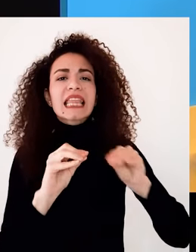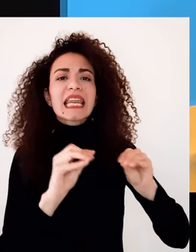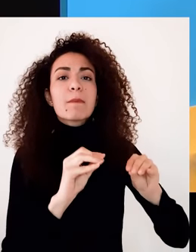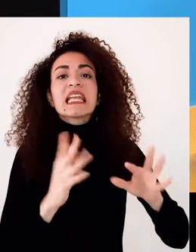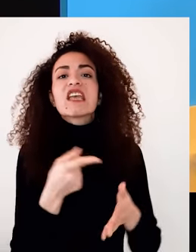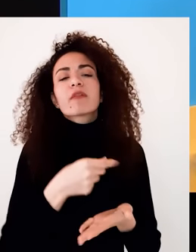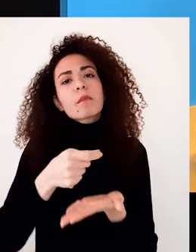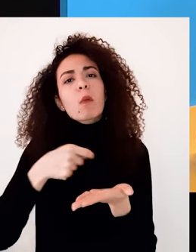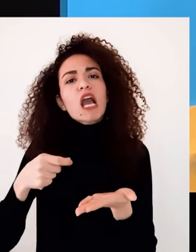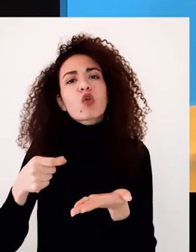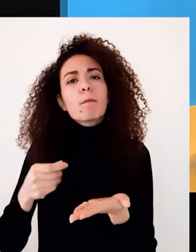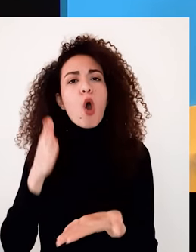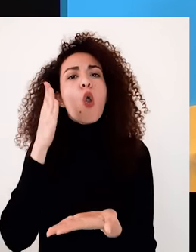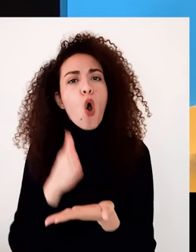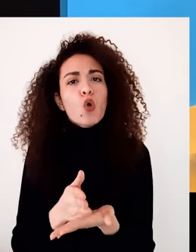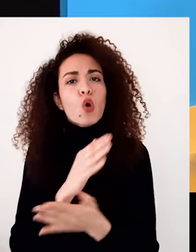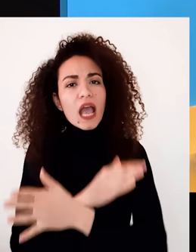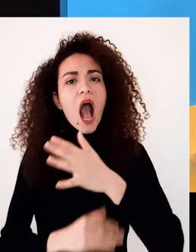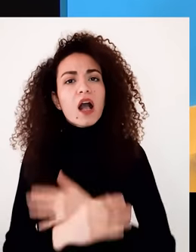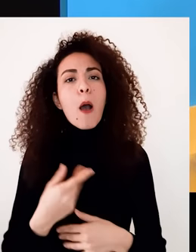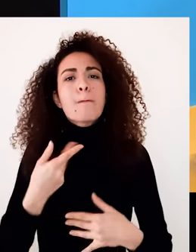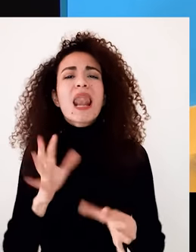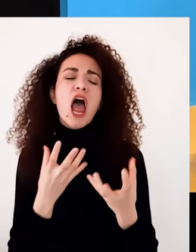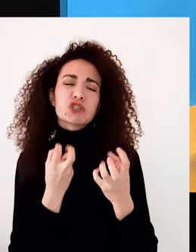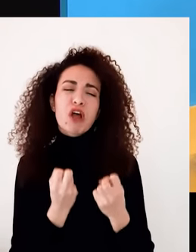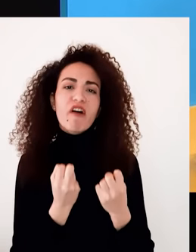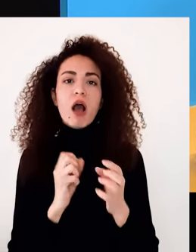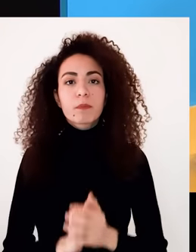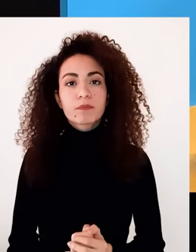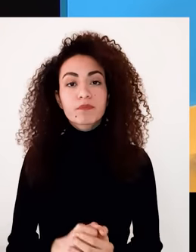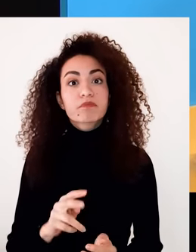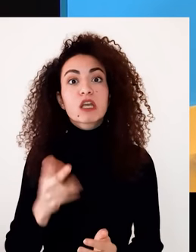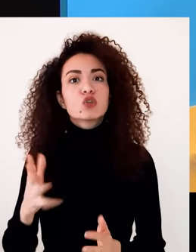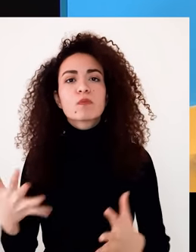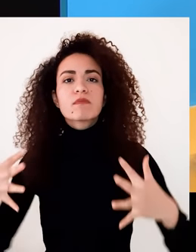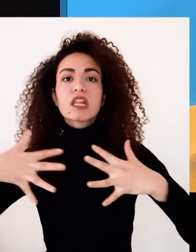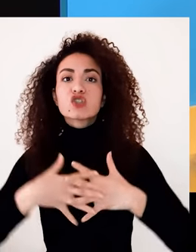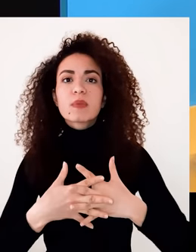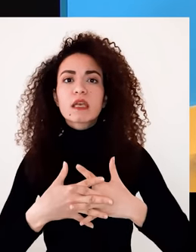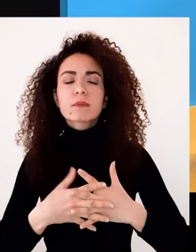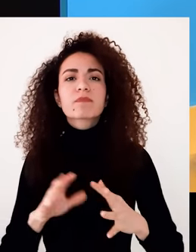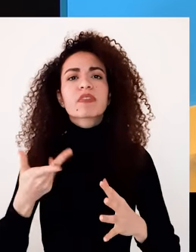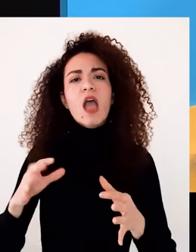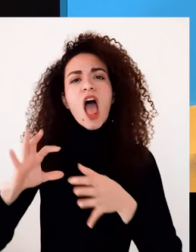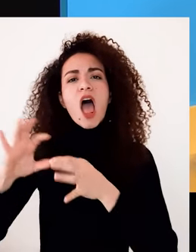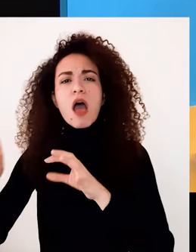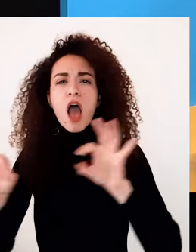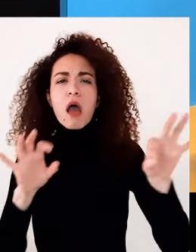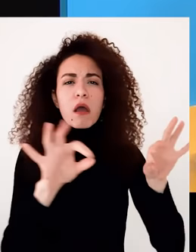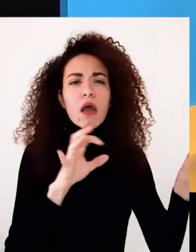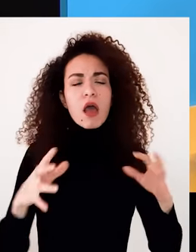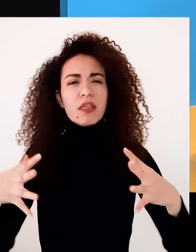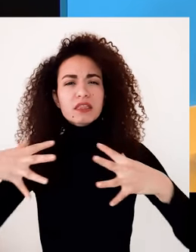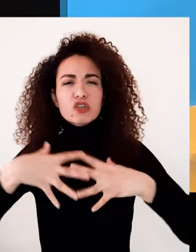إقامة علاقات وتحالفات مع كل الأطراف المعنية بصنع الأقرار من أجل أحداث التغيير المطلوب مثلاً